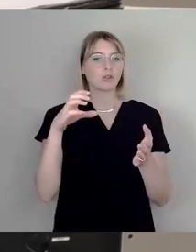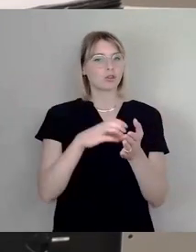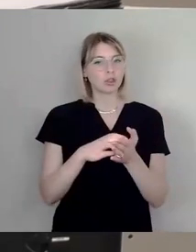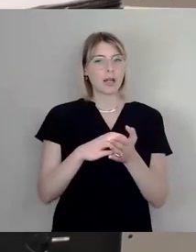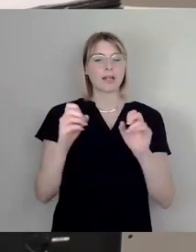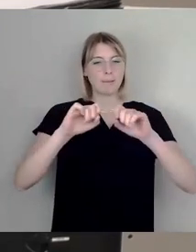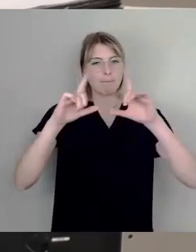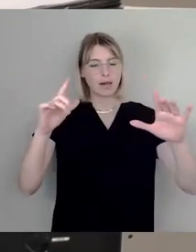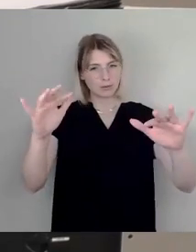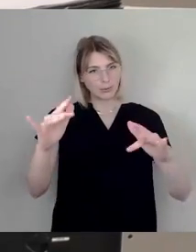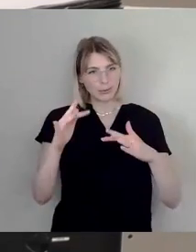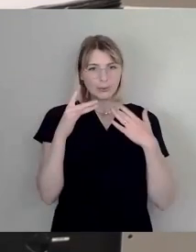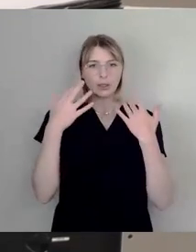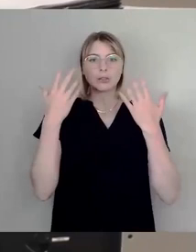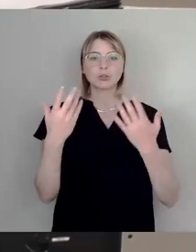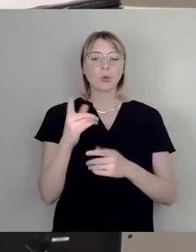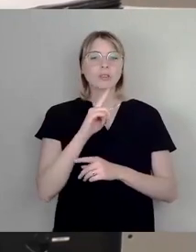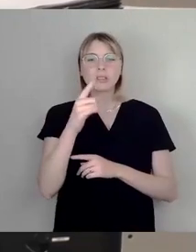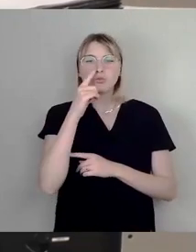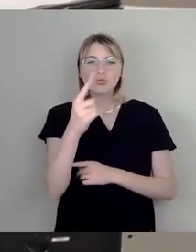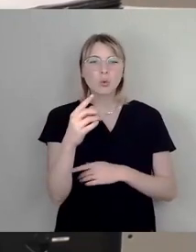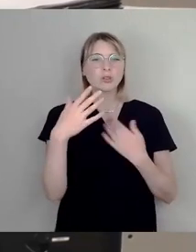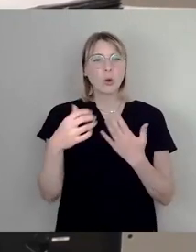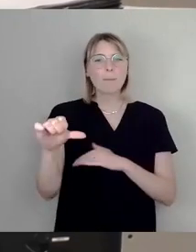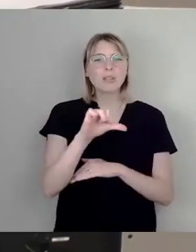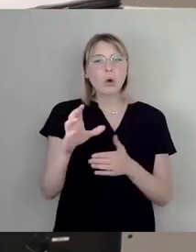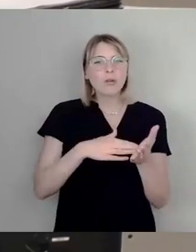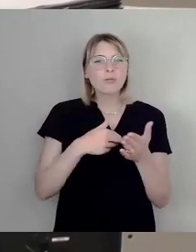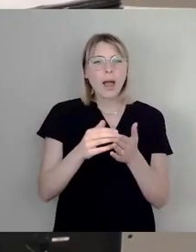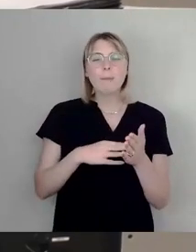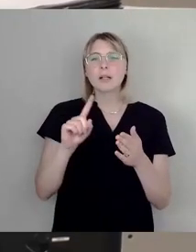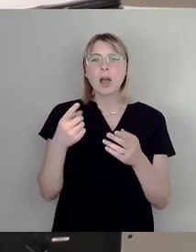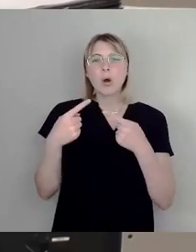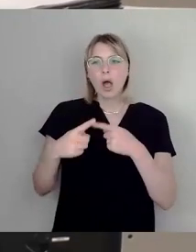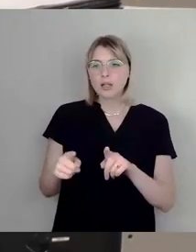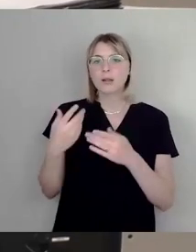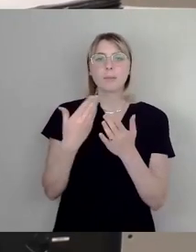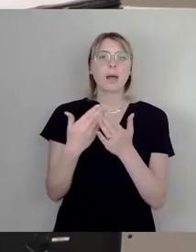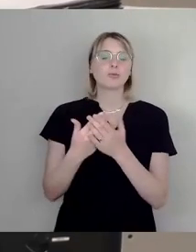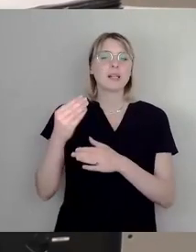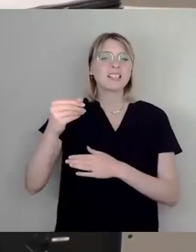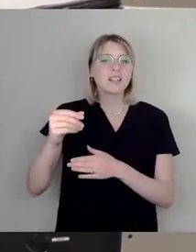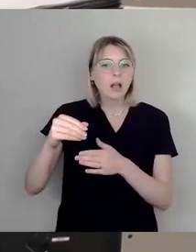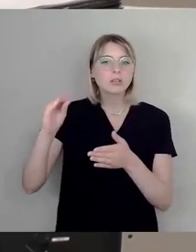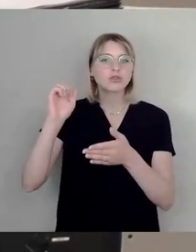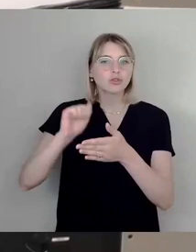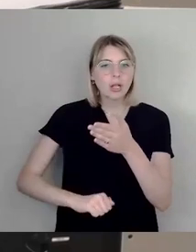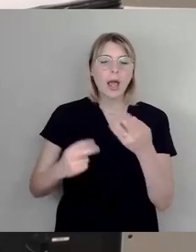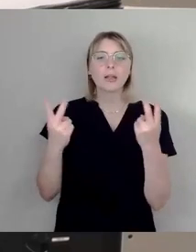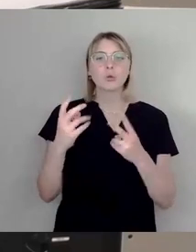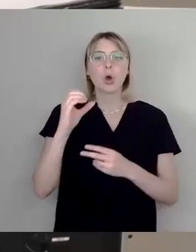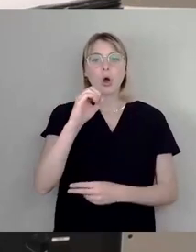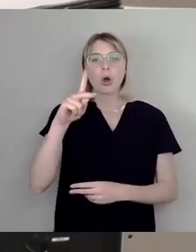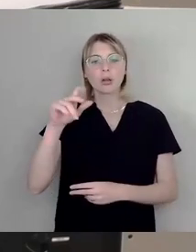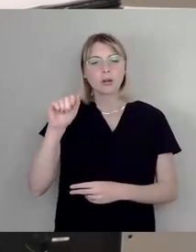Es gibt nicht nur Betonfarbene, es gibt auch andere einheimische Baustoffe, zum Beispiel Sandstein, die man nehmen könnte. Man könnte Sandstein, ockerfarbene, gelbe,